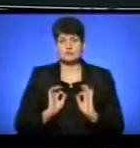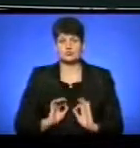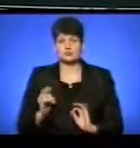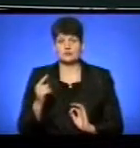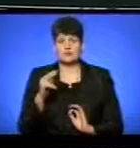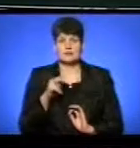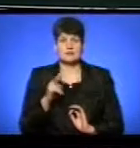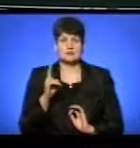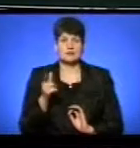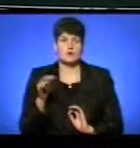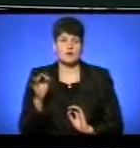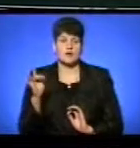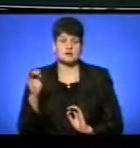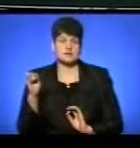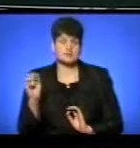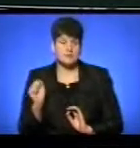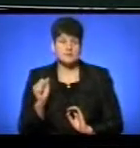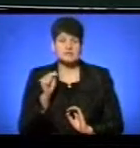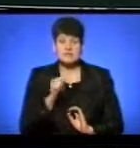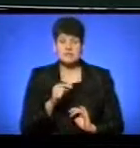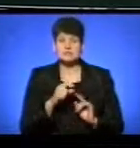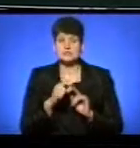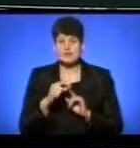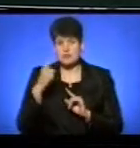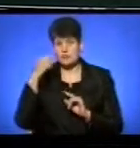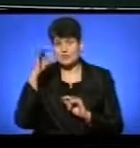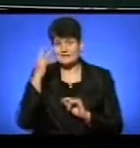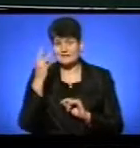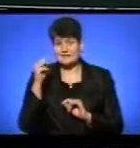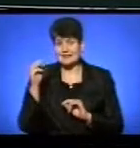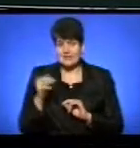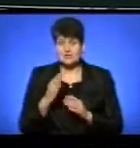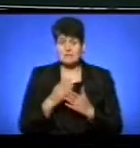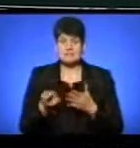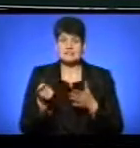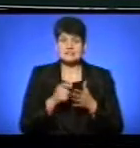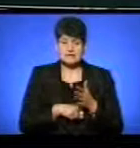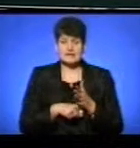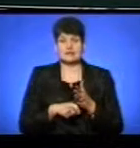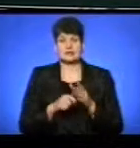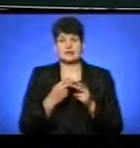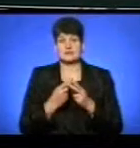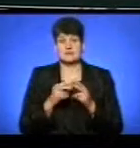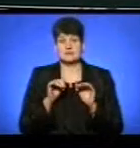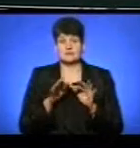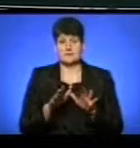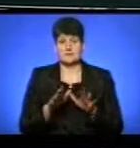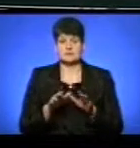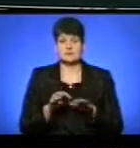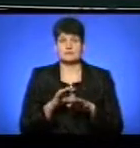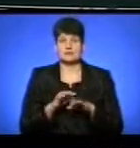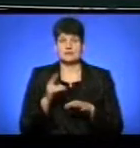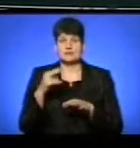Леся Гурецька. За її словами, поліцейський за 3 тисячі мав закрити кримінальне провадження за фактом скоєння дорожньо